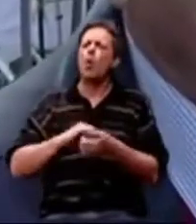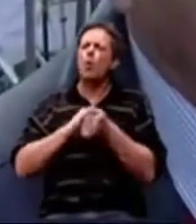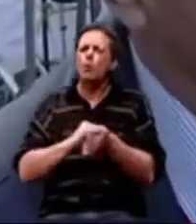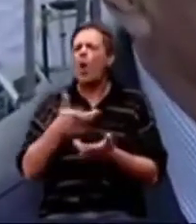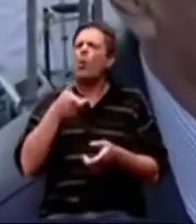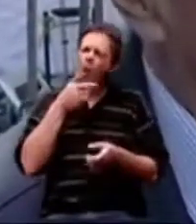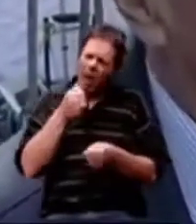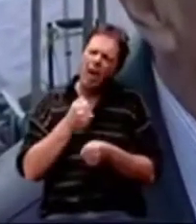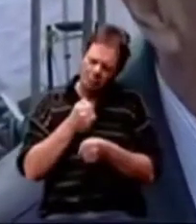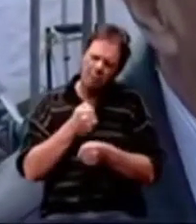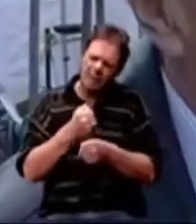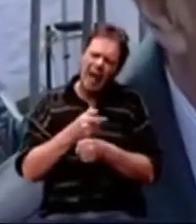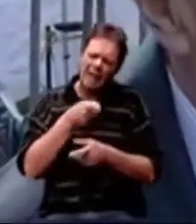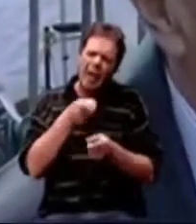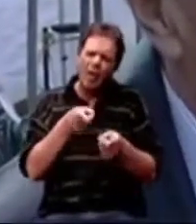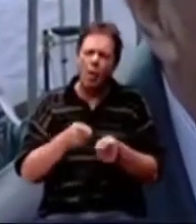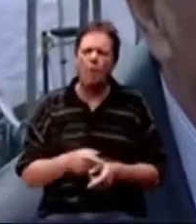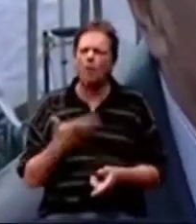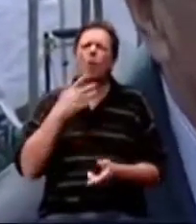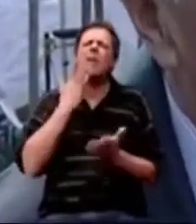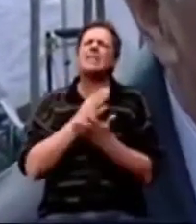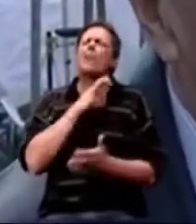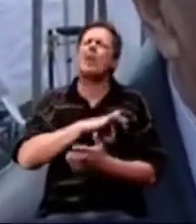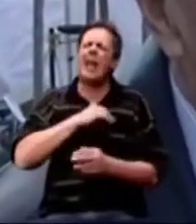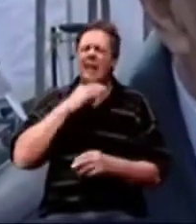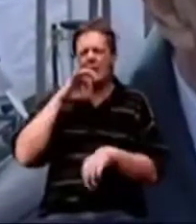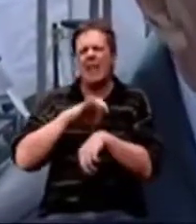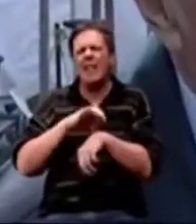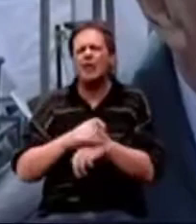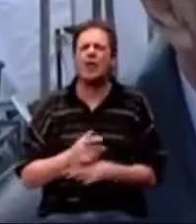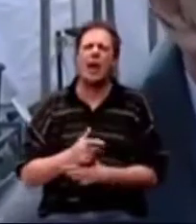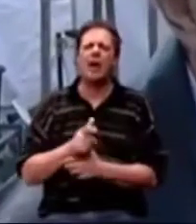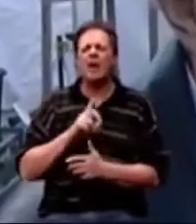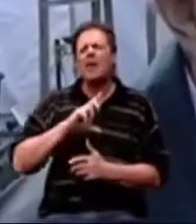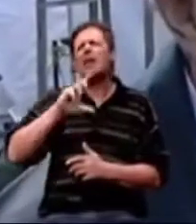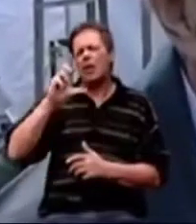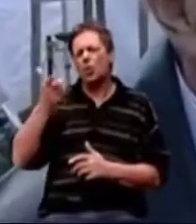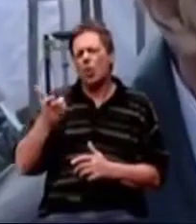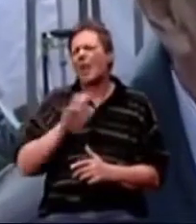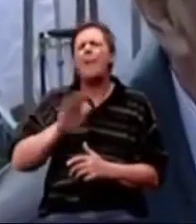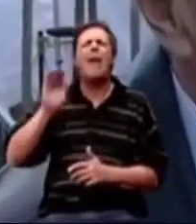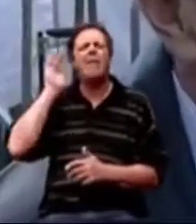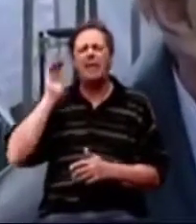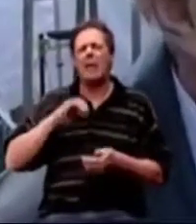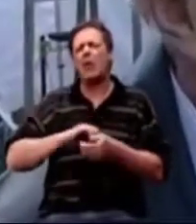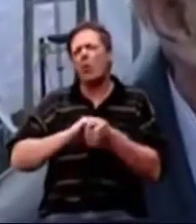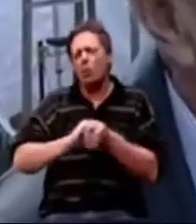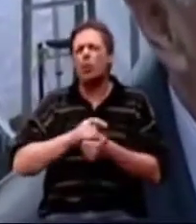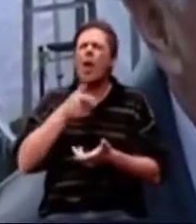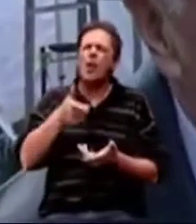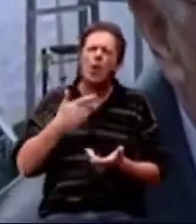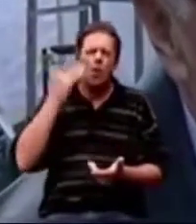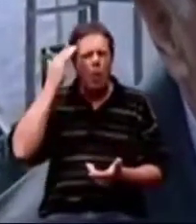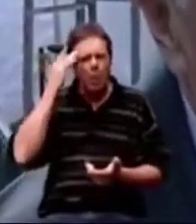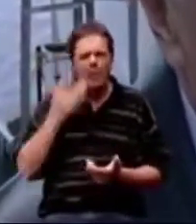se time bave. Dakle, to nije samo zadatak liječnika nego i ostalih i nevladinih udroga i oni koje